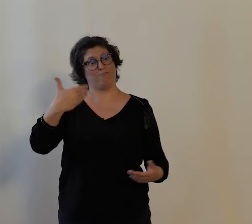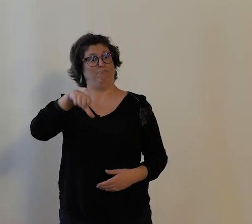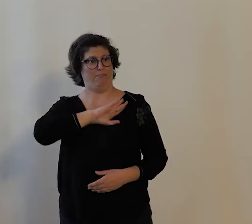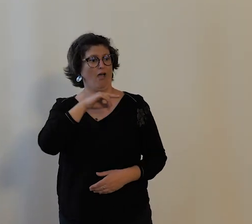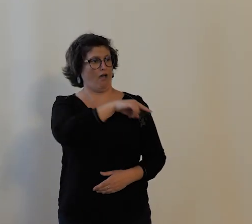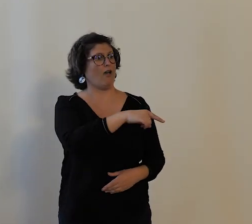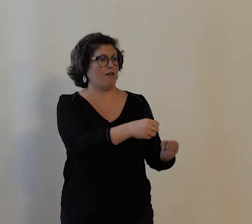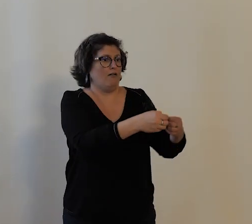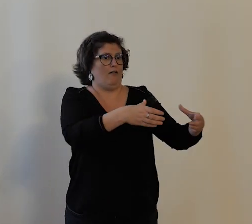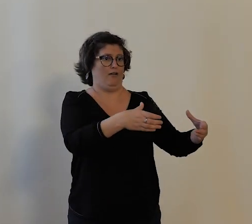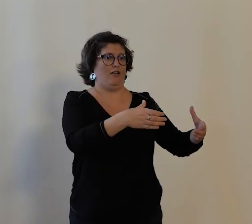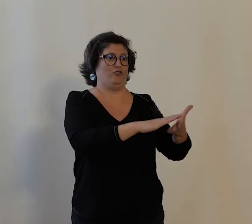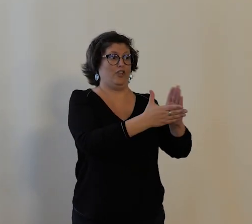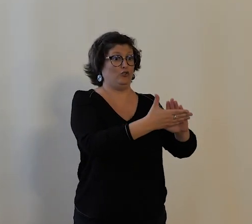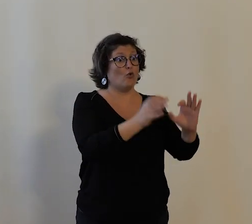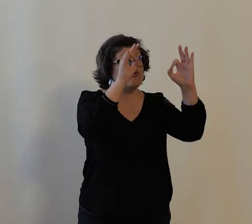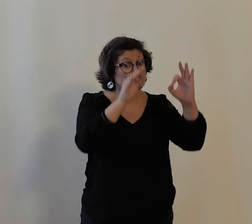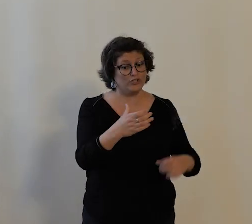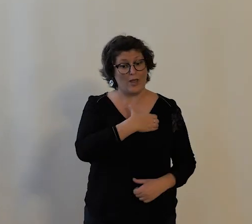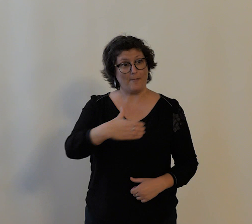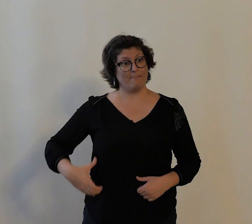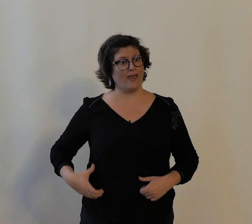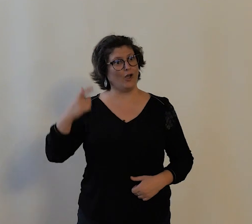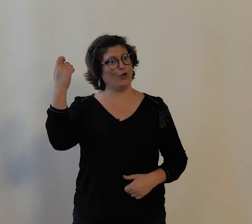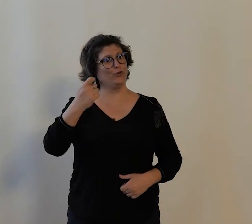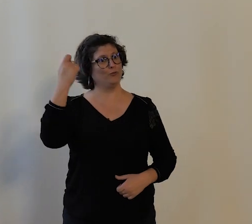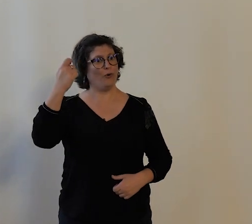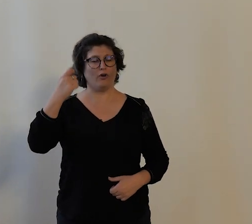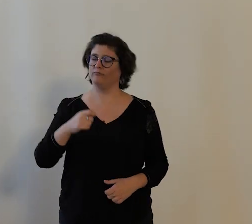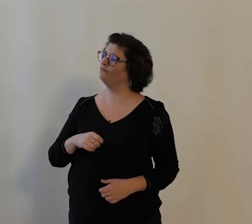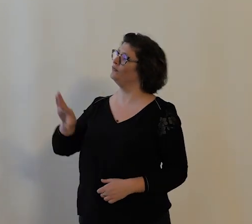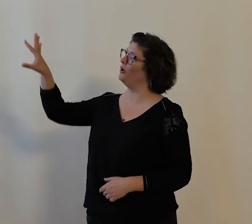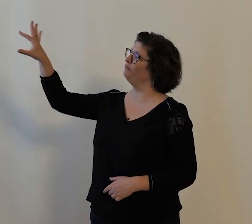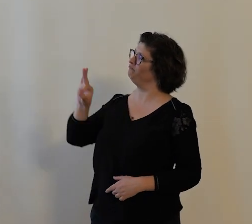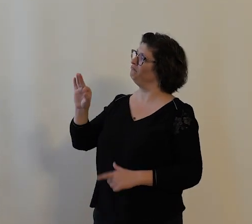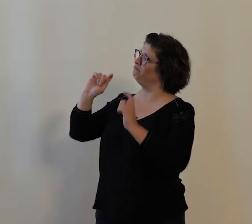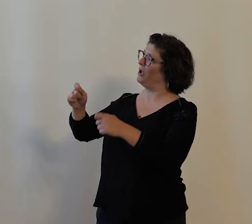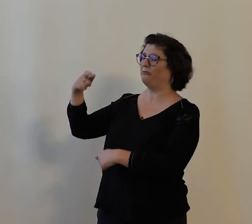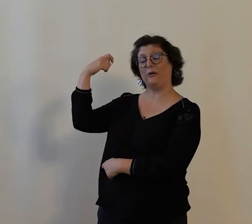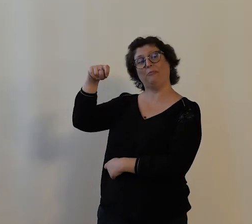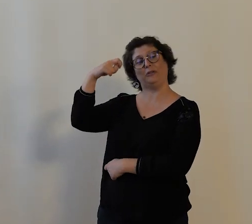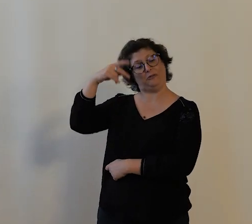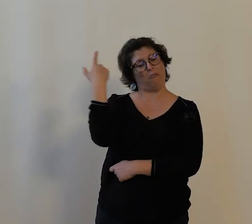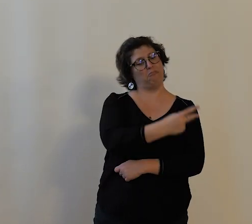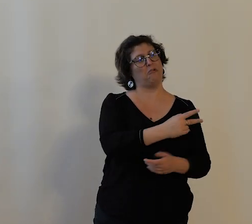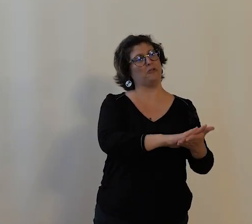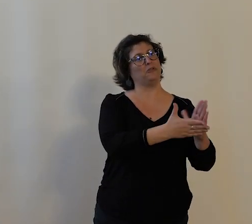maire de Tours est nommé président, membre d'honneur et président d'honneur du Vélos Club de Tours. Le Vélos Club de Tours a des